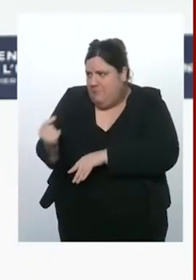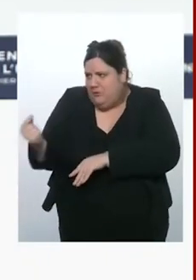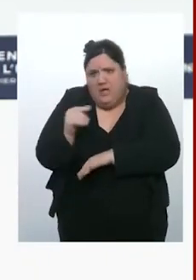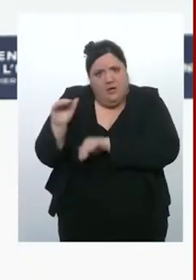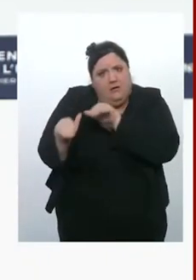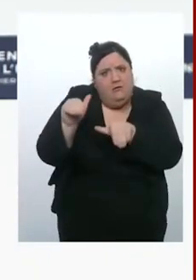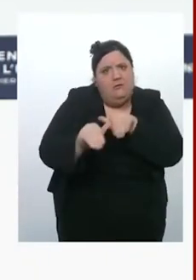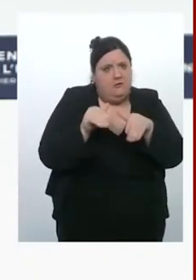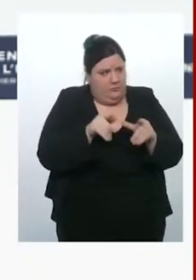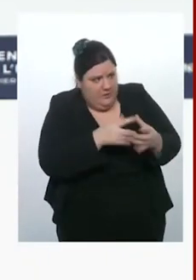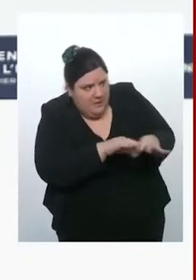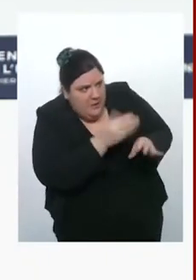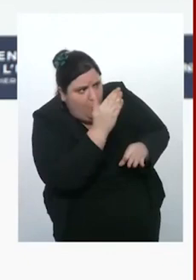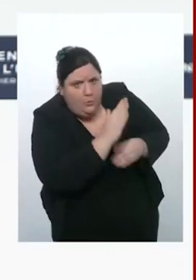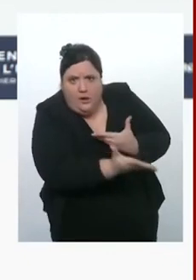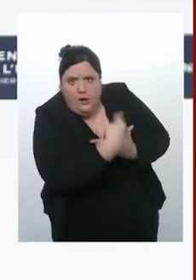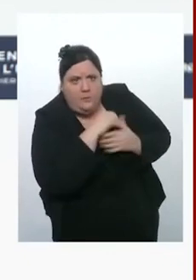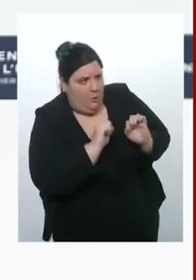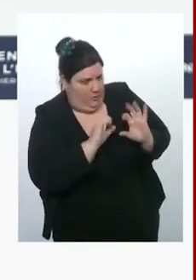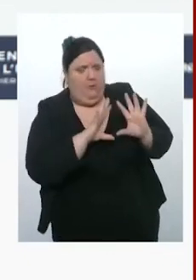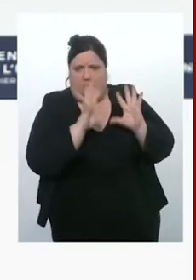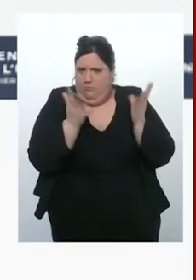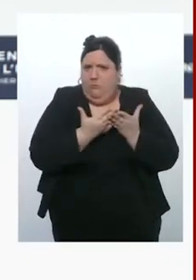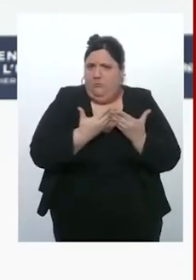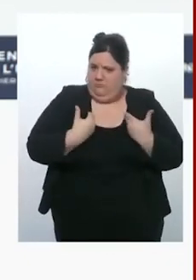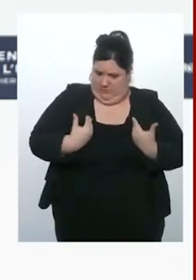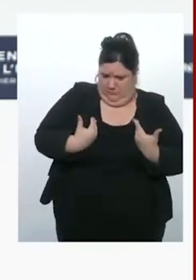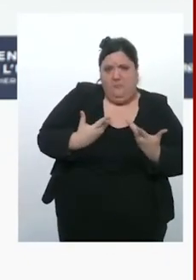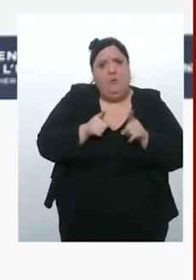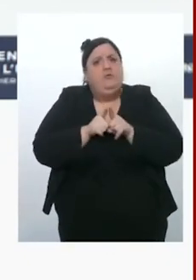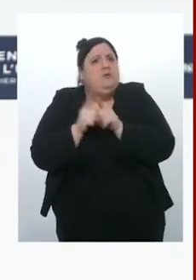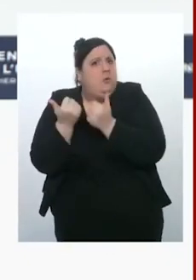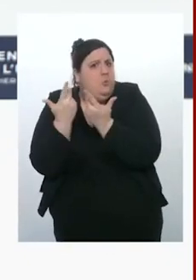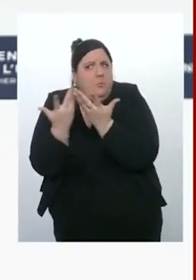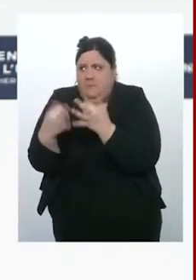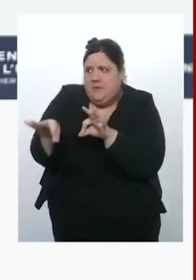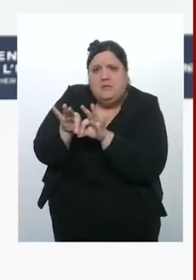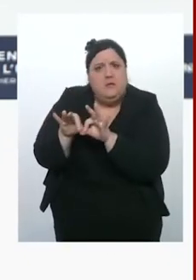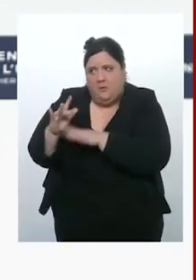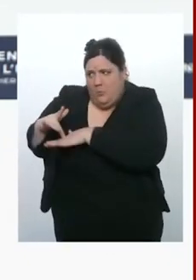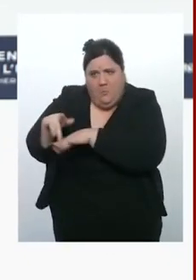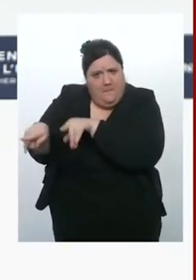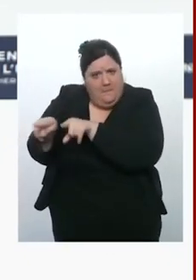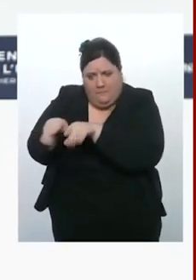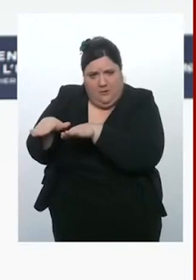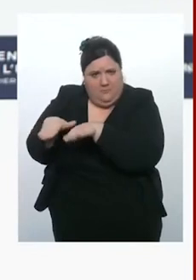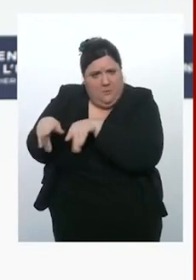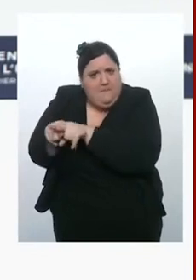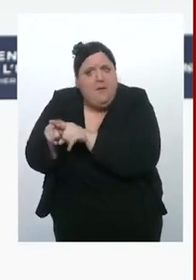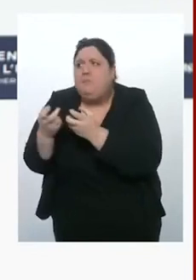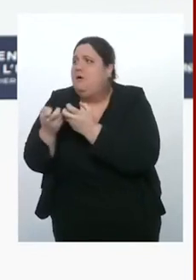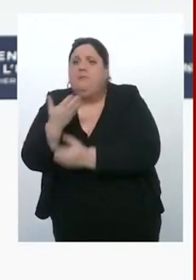autour de cette table ont fait les mêmes démarches que la République tchèque. Et donc, ce soir, nous a permis de mutualiser ces efforts. donc, dans les dix prochains jours,